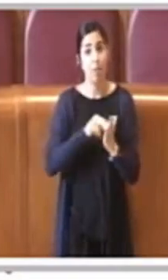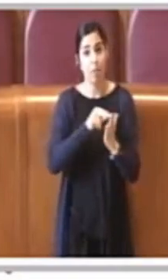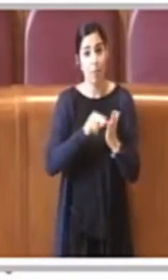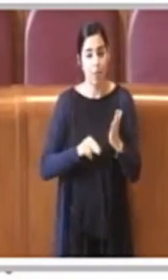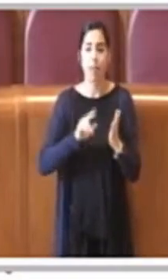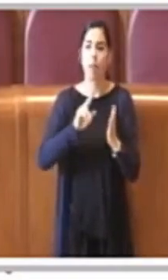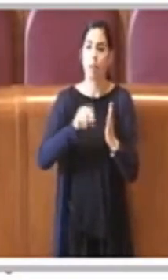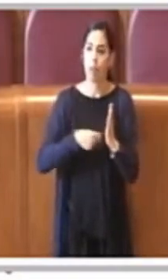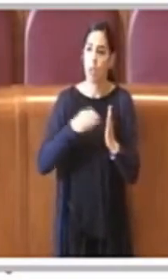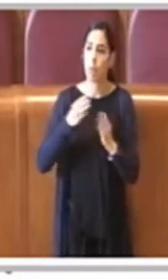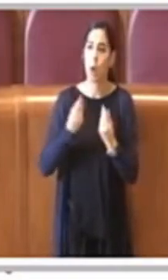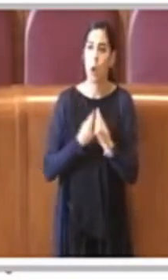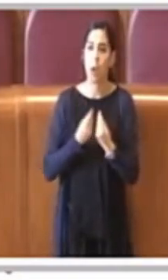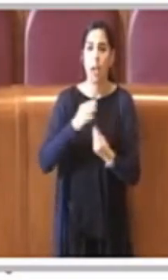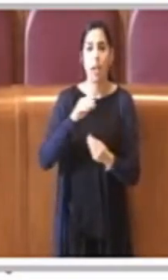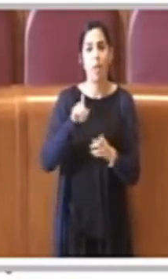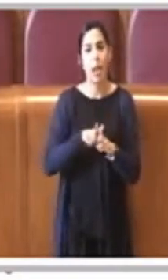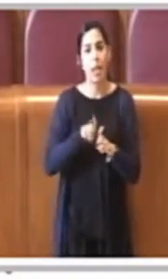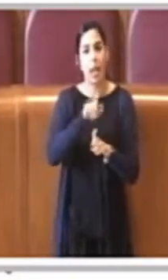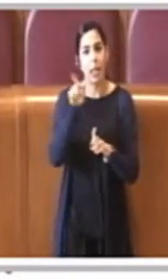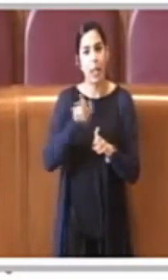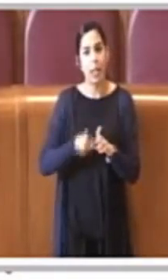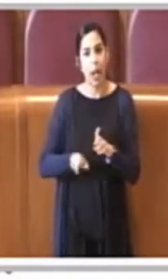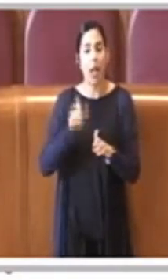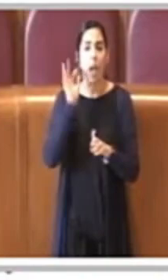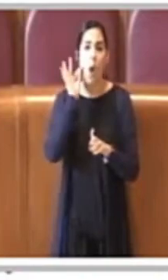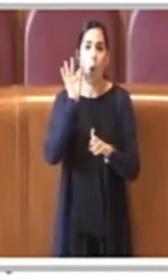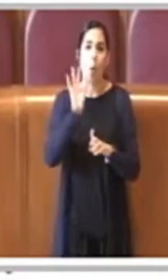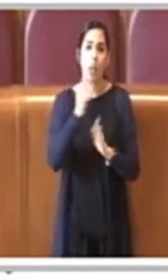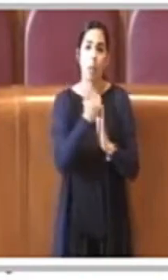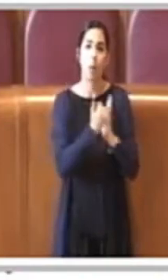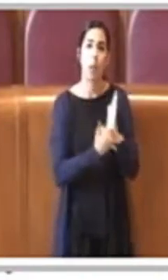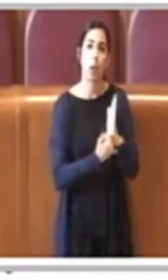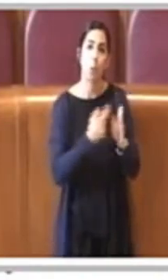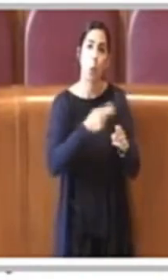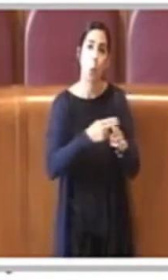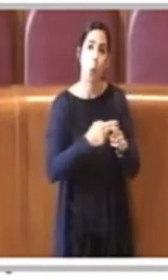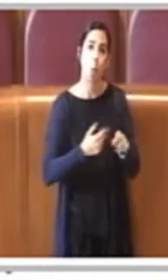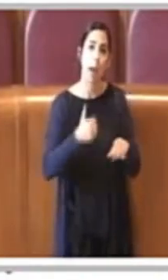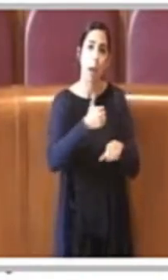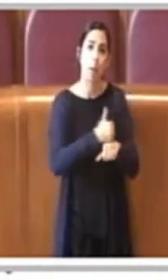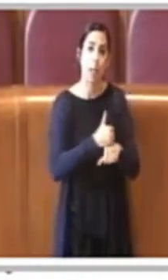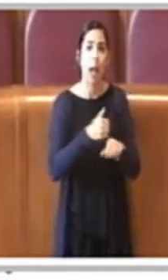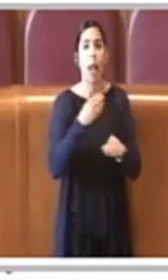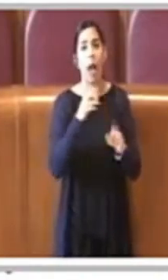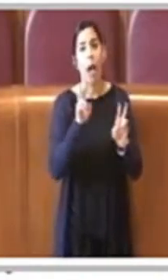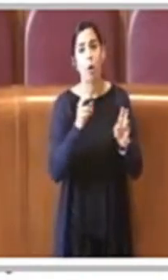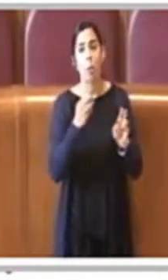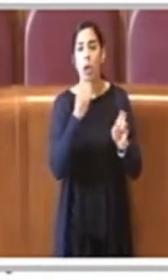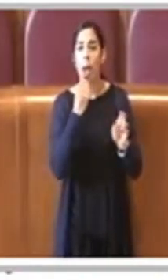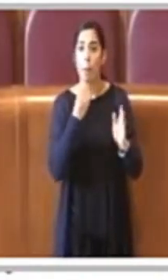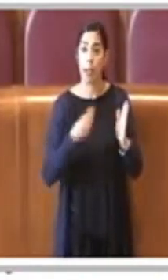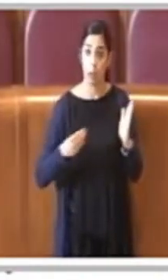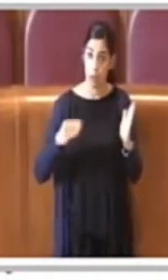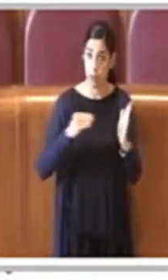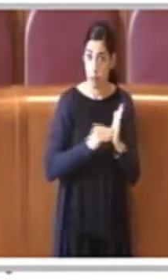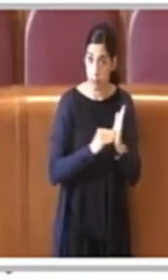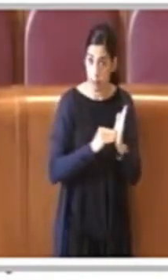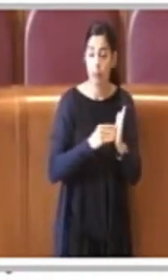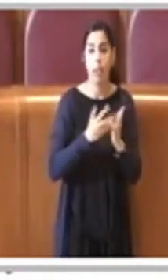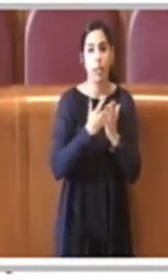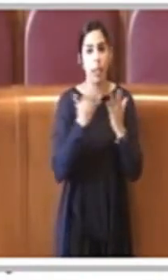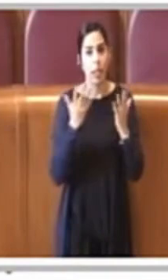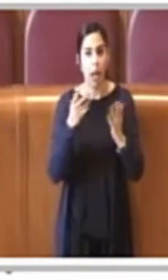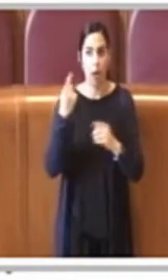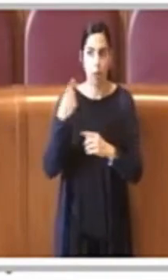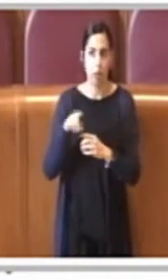colleghi di Fratelli d'Italia appunto per inserire nello Statuto di Roma Capitale il tema sull'alimentazione e ovviamente abbiamo